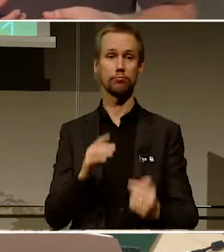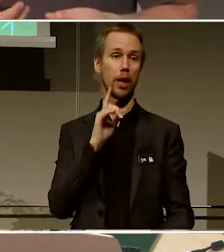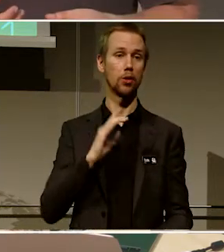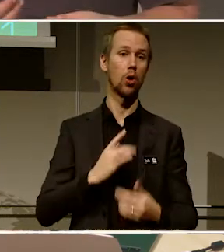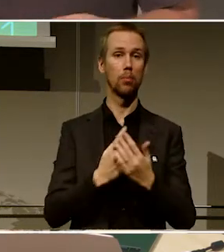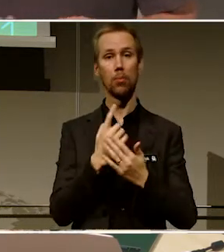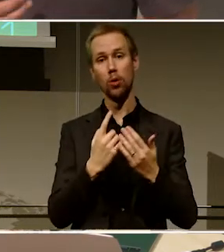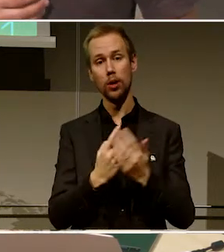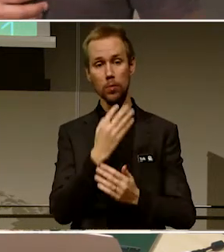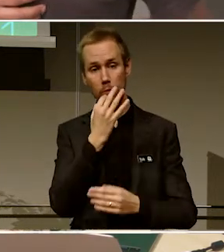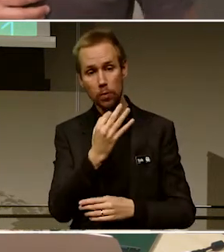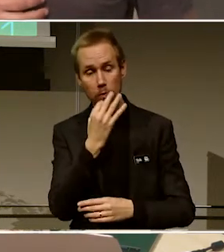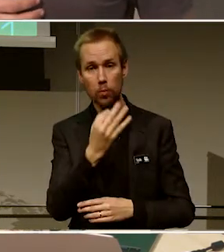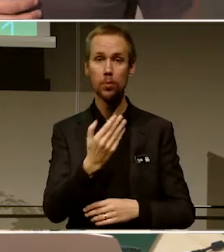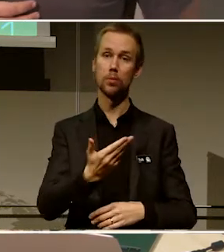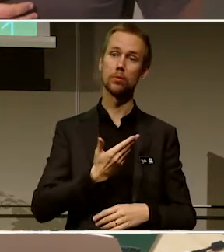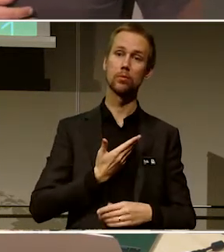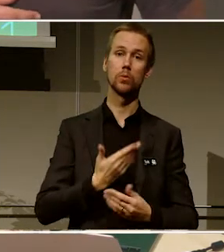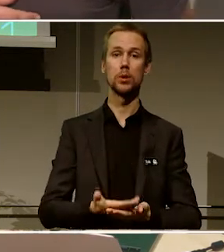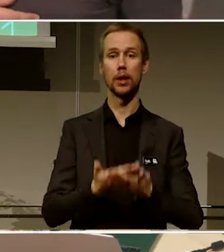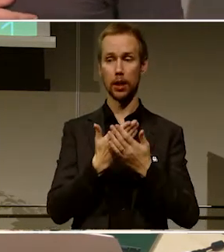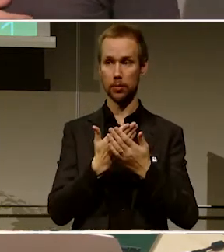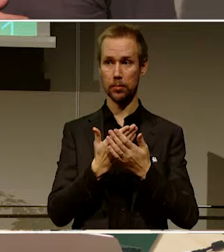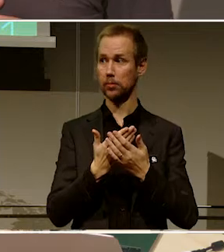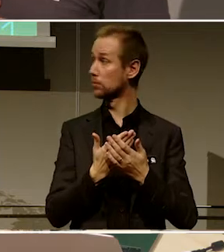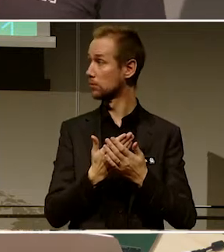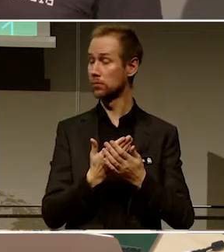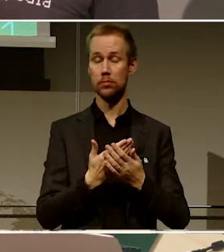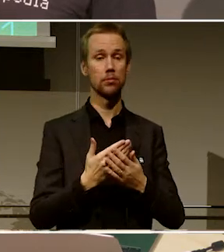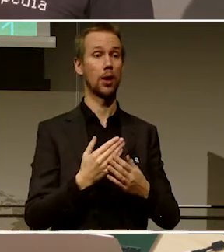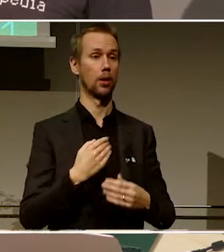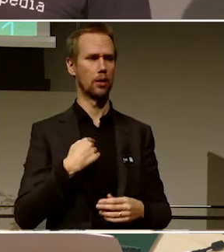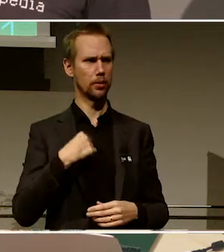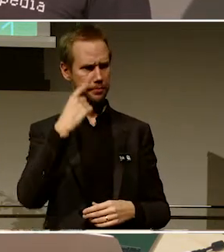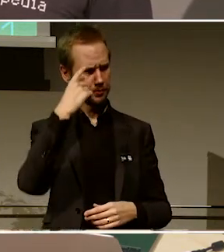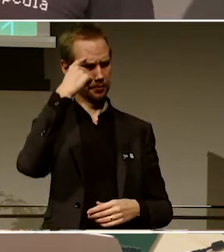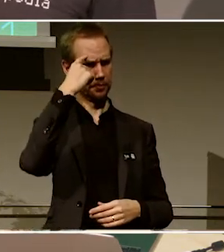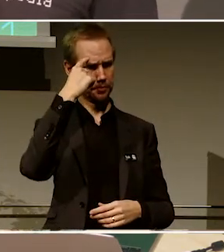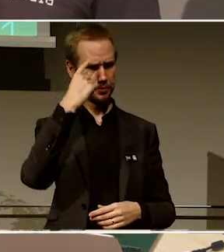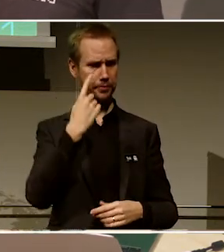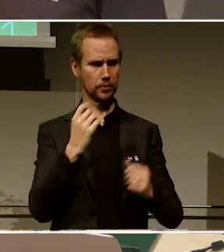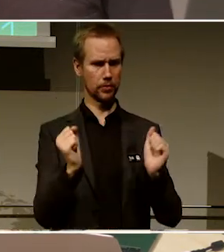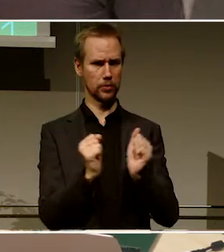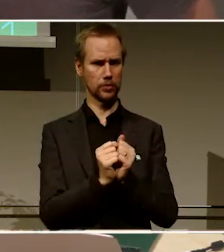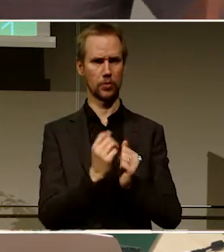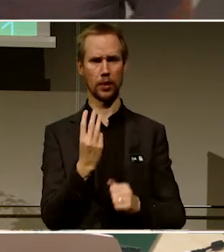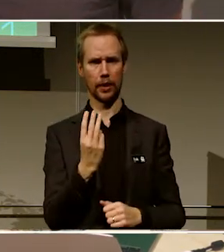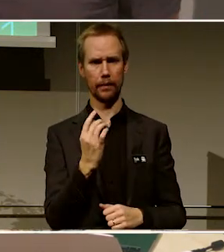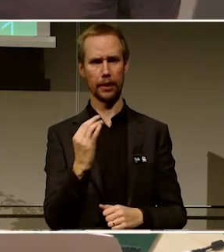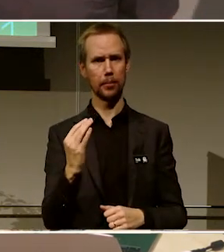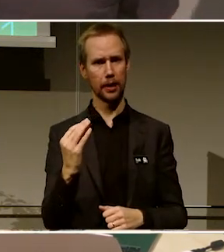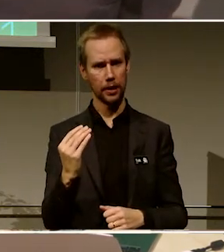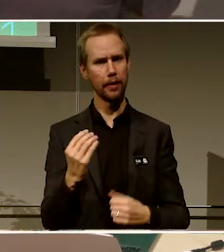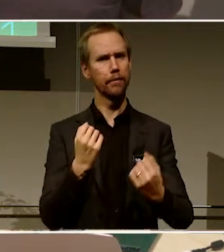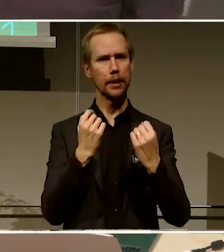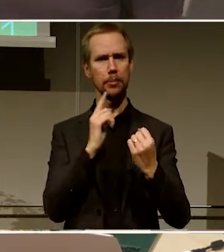och få hjälp om det är någonting man undrar över För jag kom på en grej med den du pratade Och det är ju det att på Wikipedia är det ju viktigt med källhänvisningar